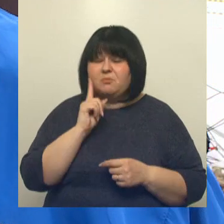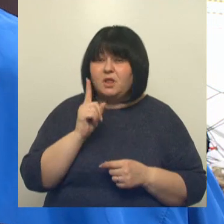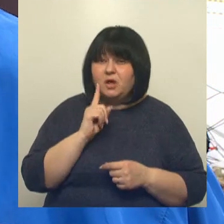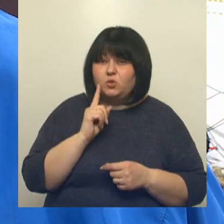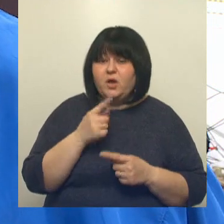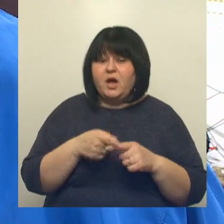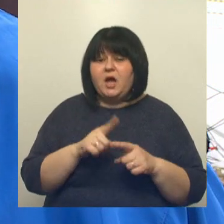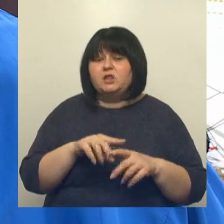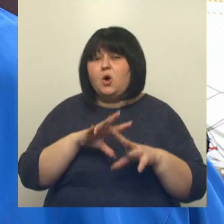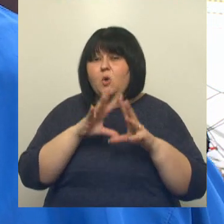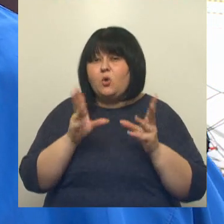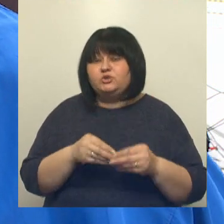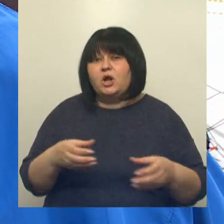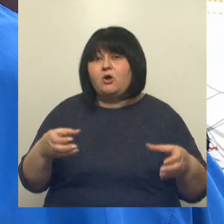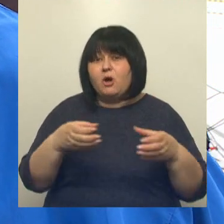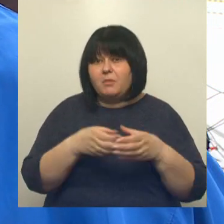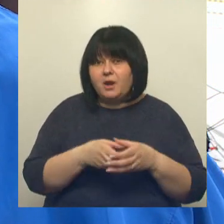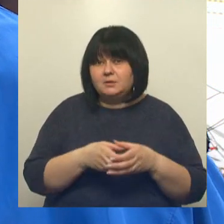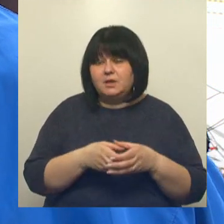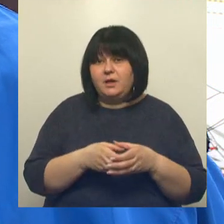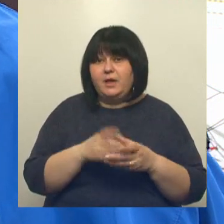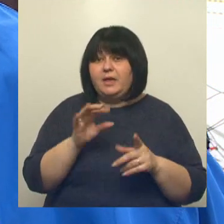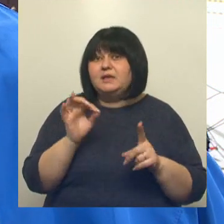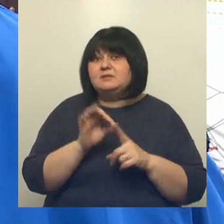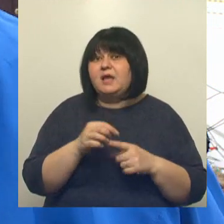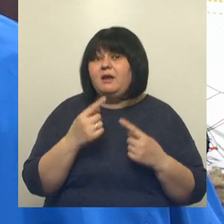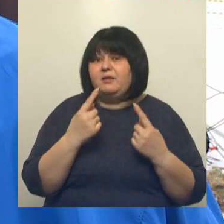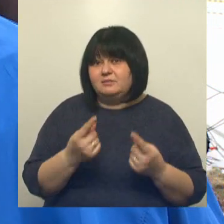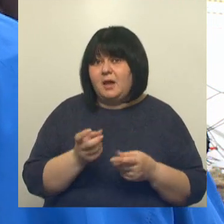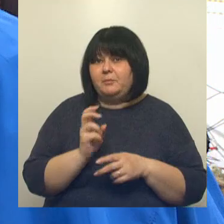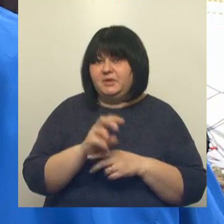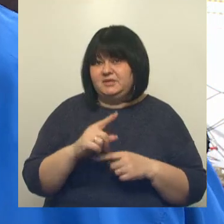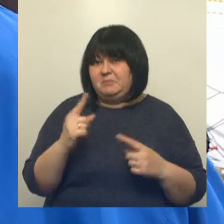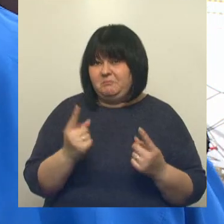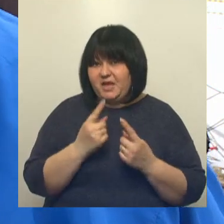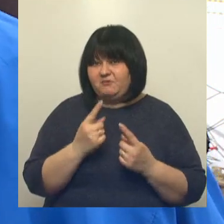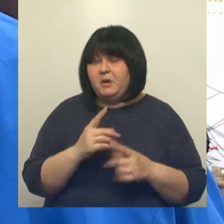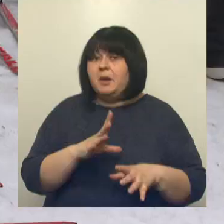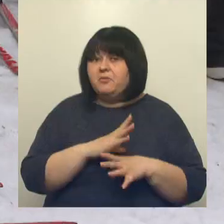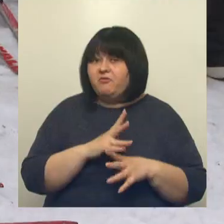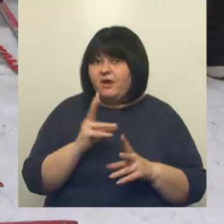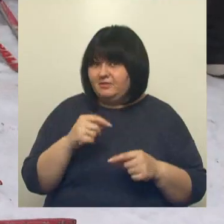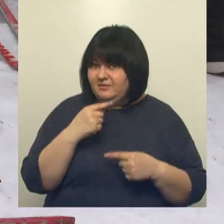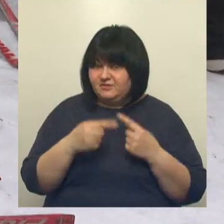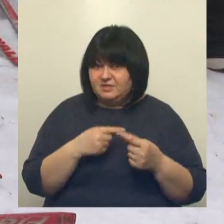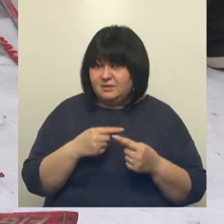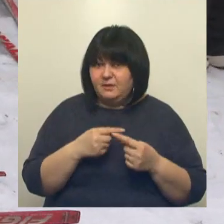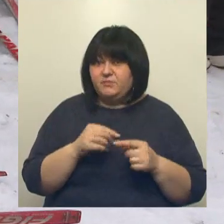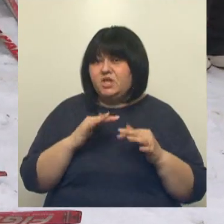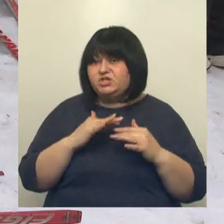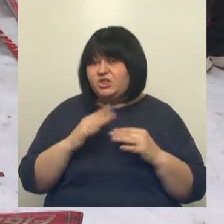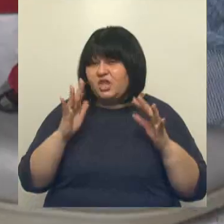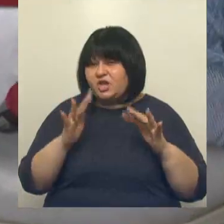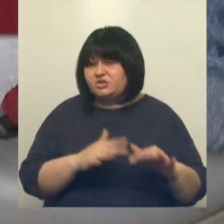Это становится общая команда. И цель одна – прийти первым. Но бывает не всегда. Снежная трасса